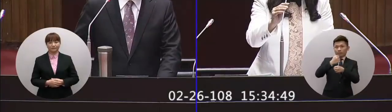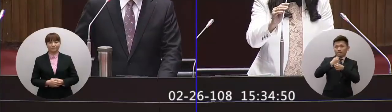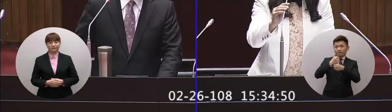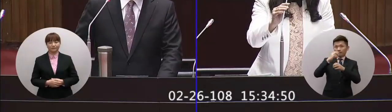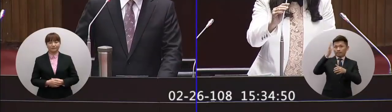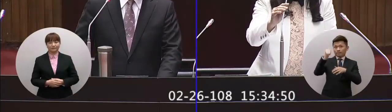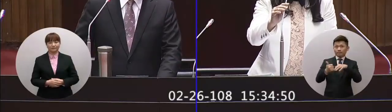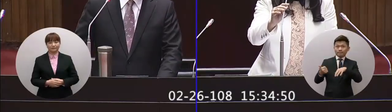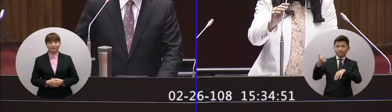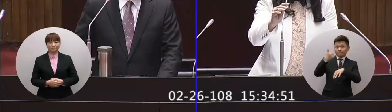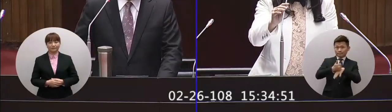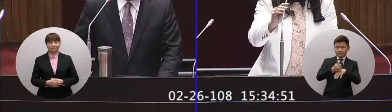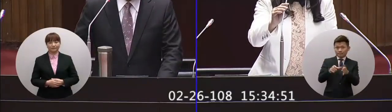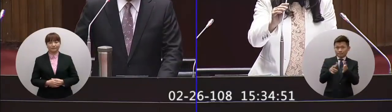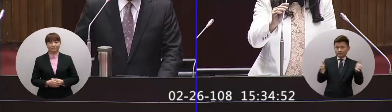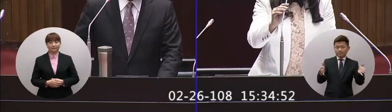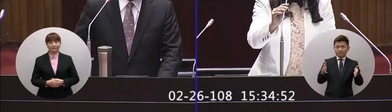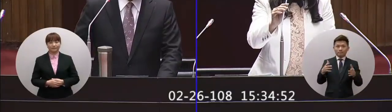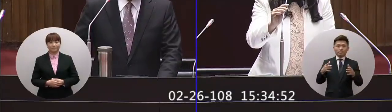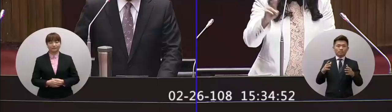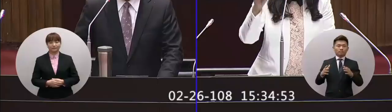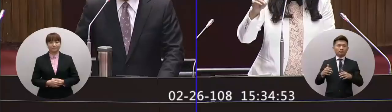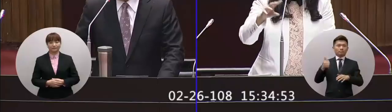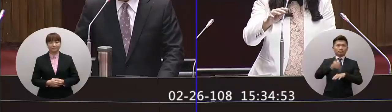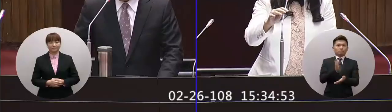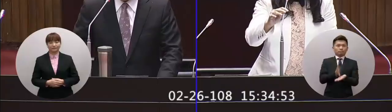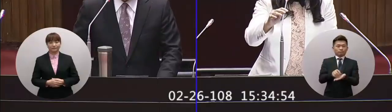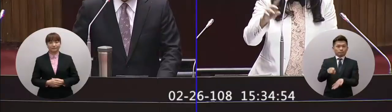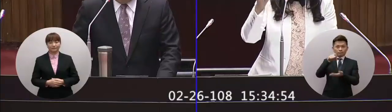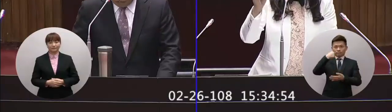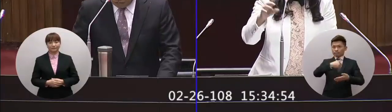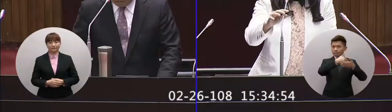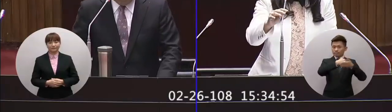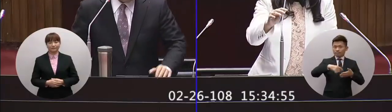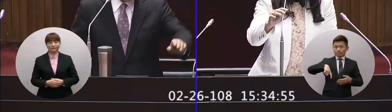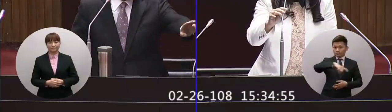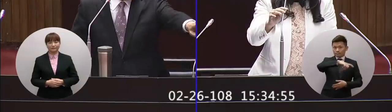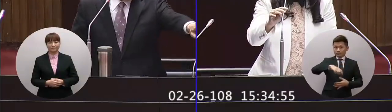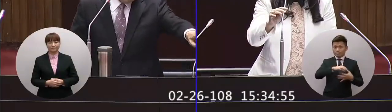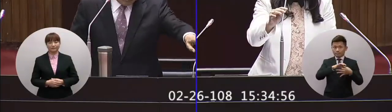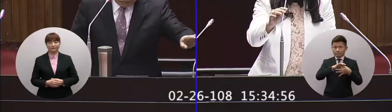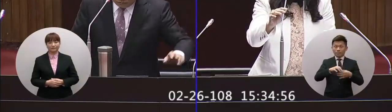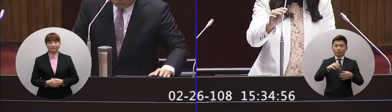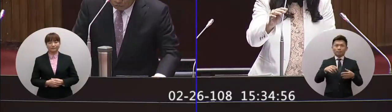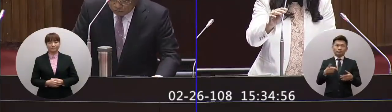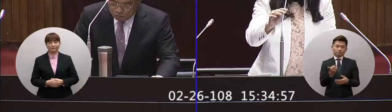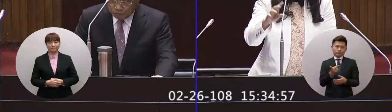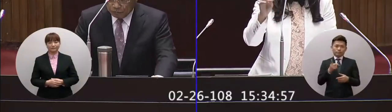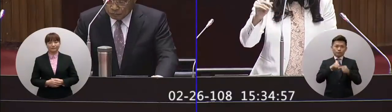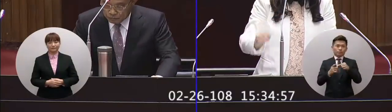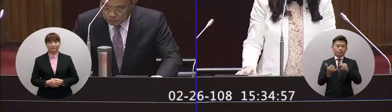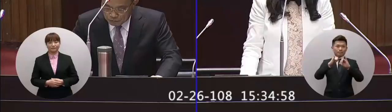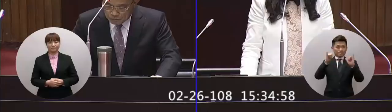統在就任總統的時候就曾經在就職演說裡面講過兩岸的關係兩岸同屬中華民族